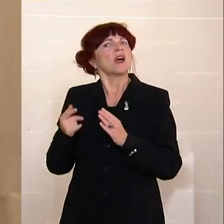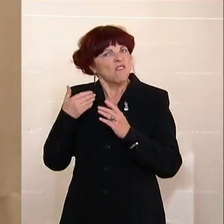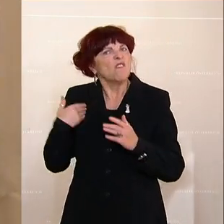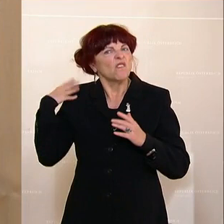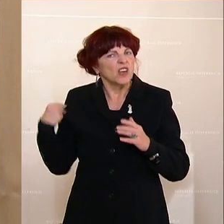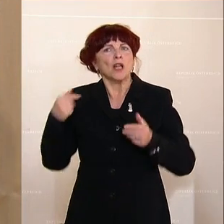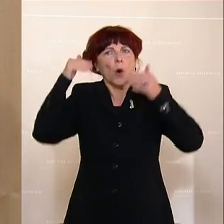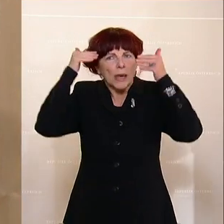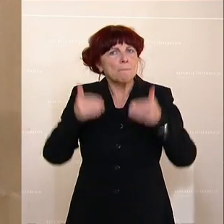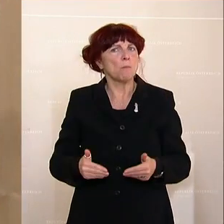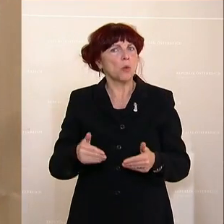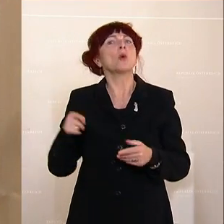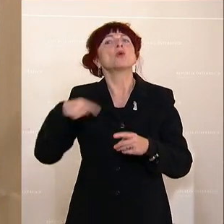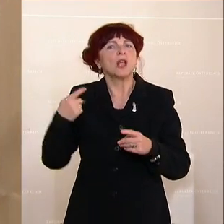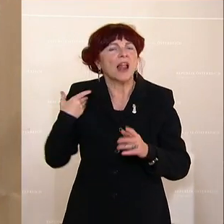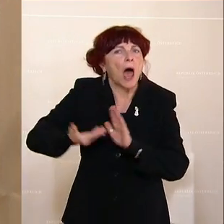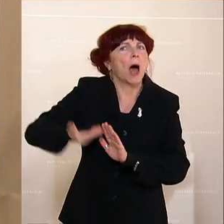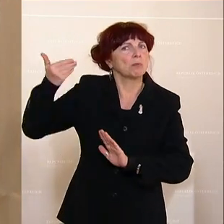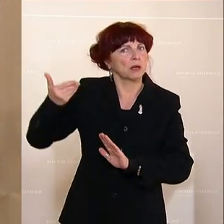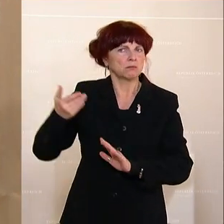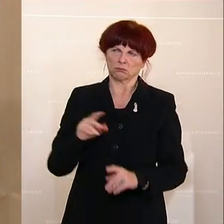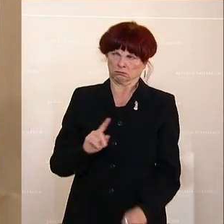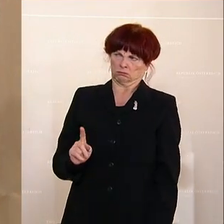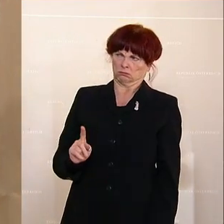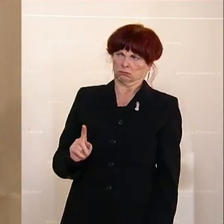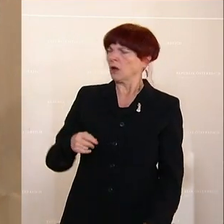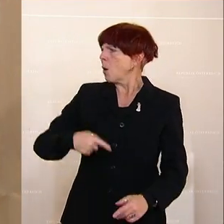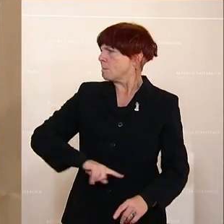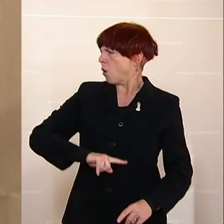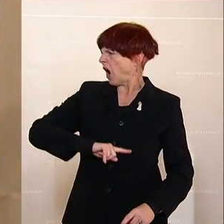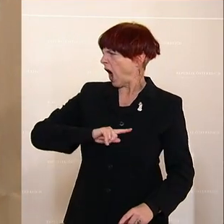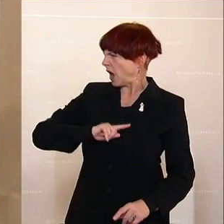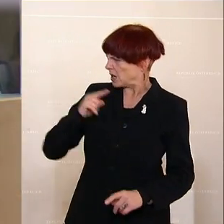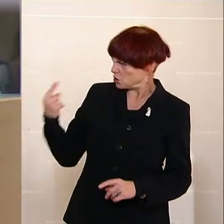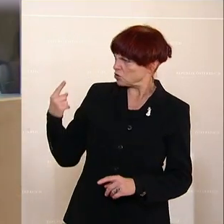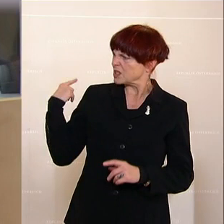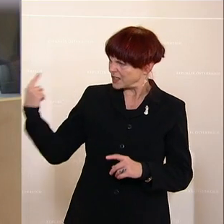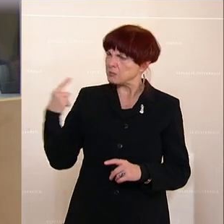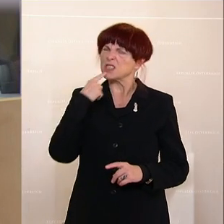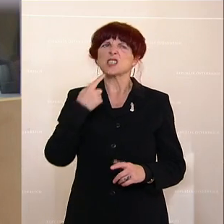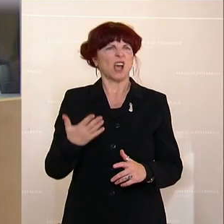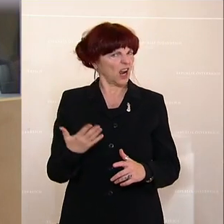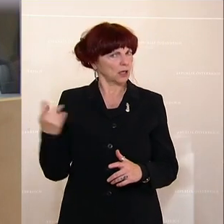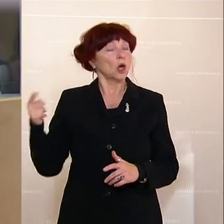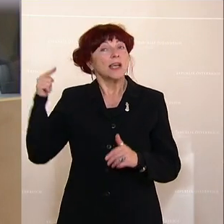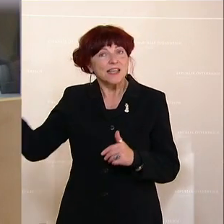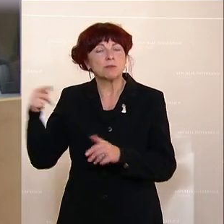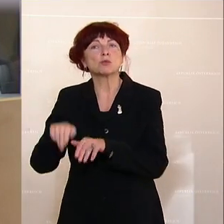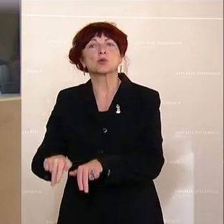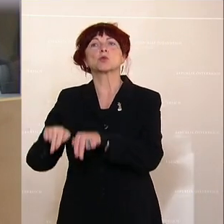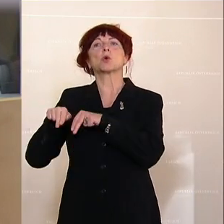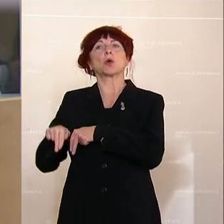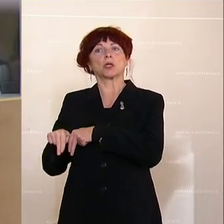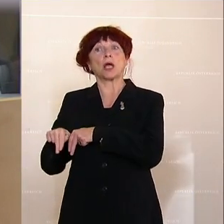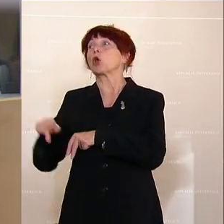ich denke, wenn man die moralische Messlatte anlegt, Herr Altbundeskanzler Kurz, die Sie selber gelegt haben, dann hätten Sie zurücktreten müssen. Aber